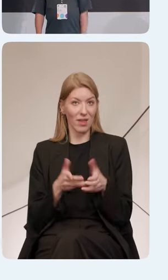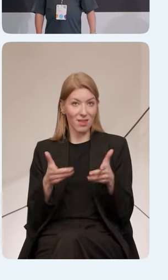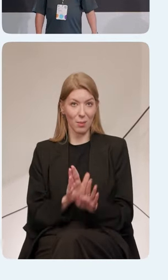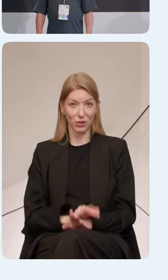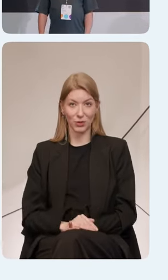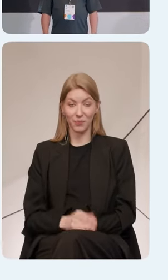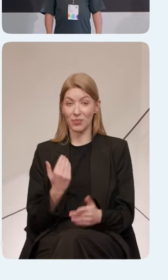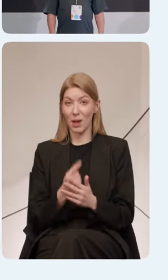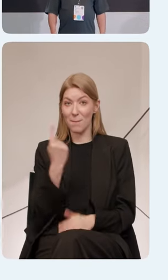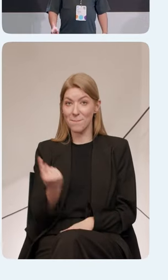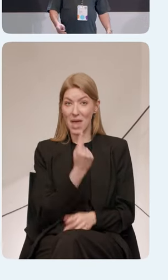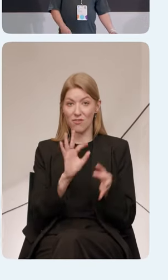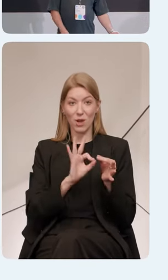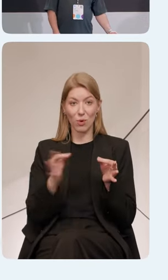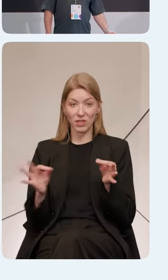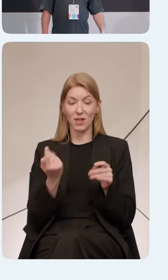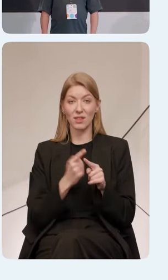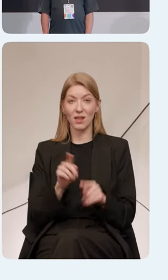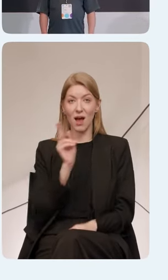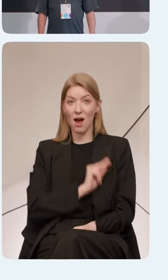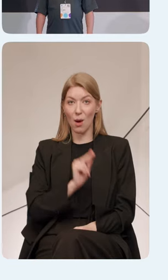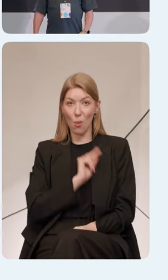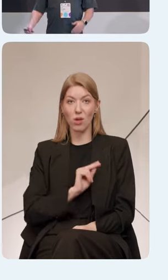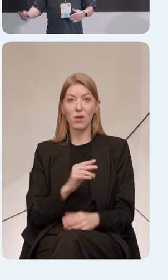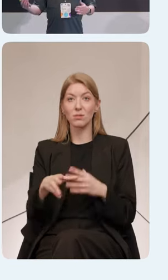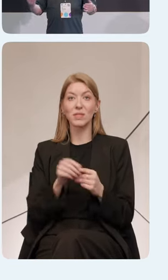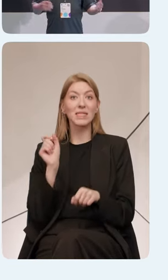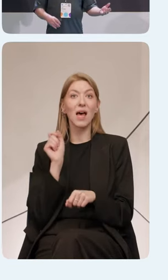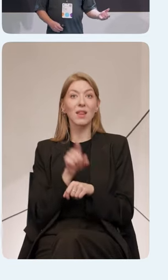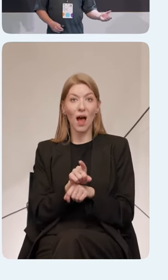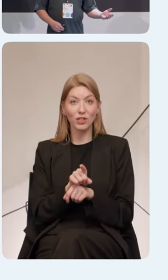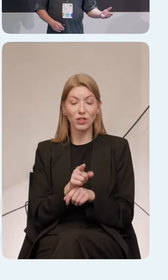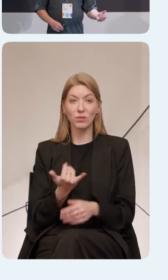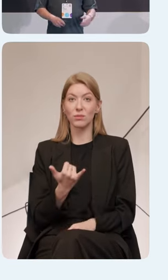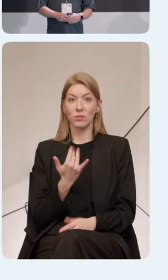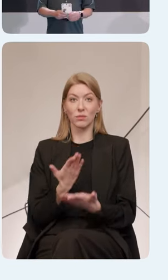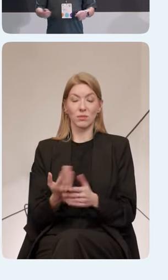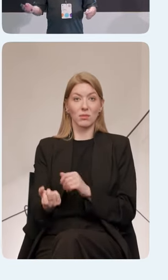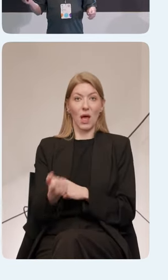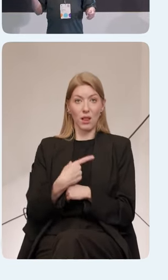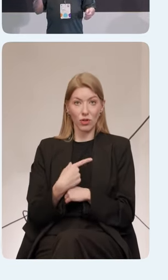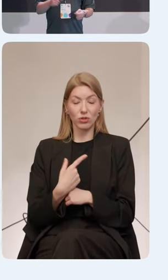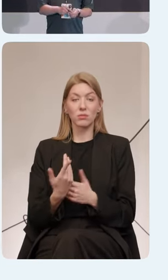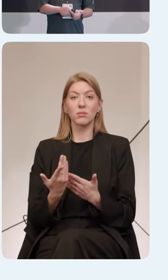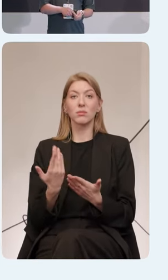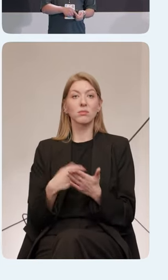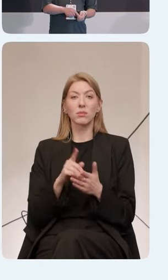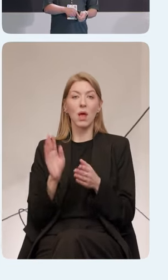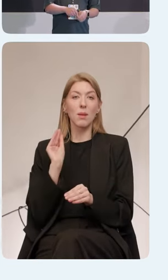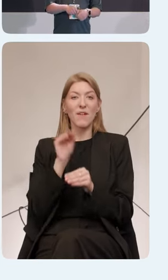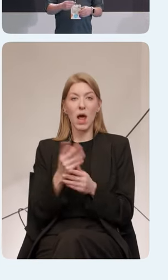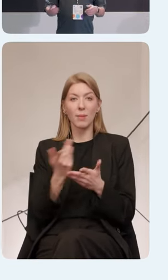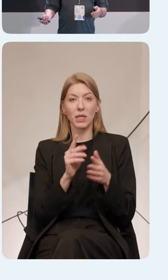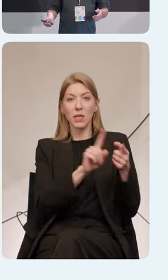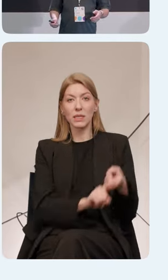процесс – это работа с задачами. Мы получаем задачи от менеджеров, каждый день туда ссылки добавляем,